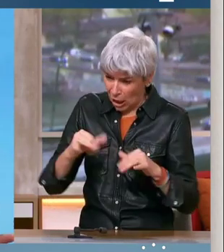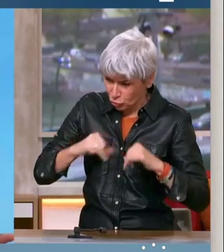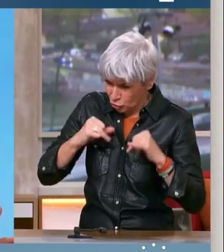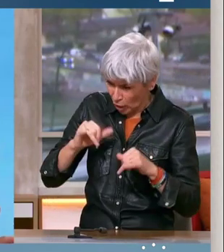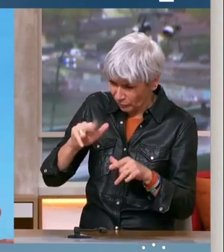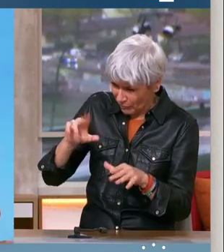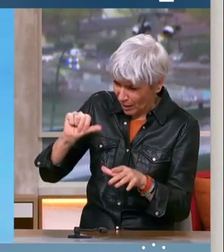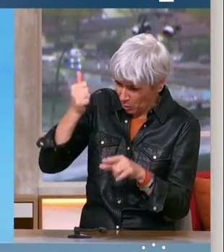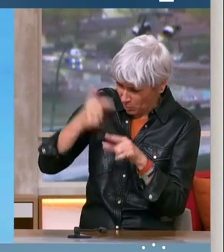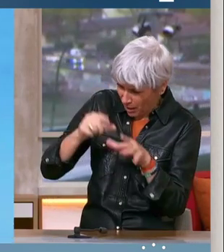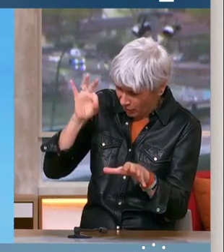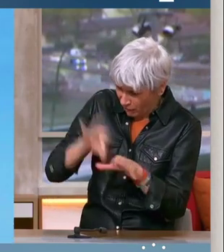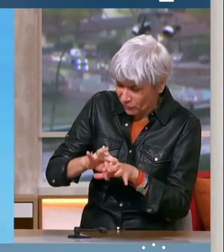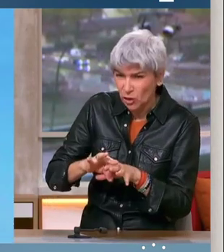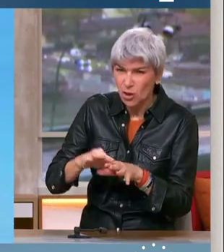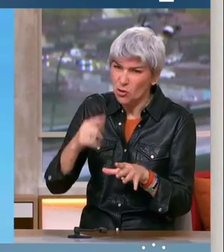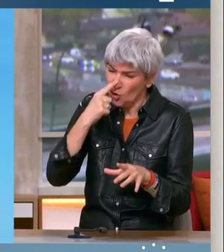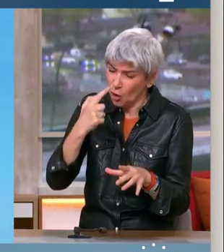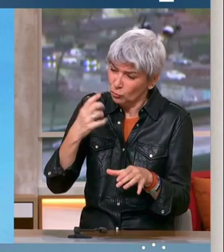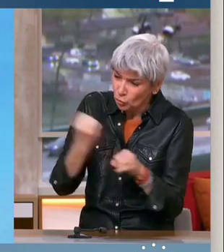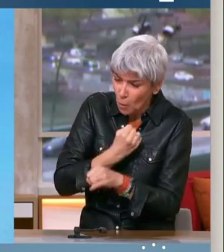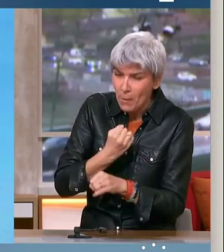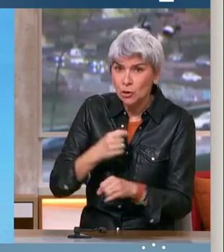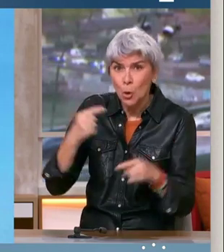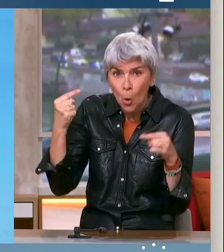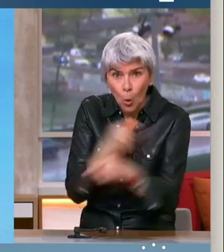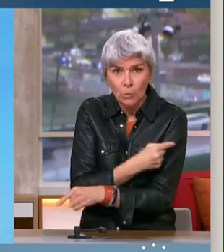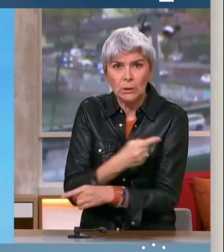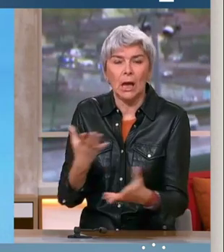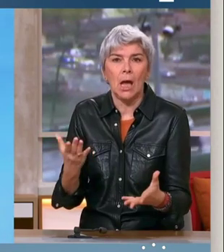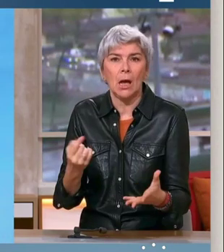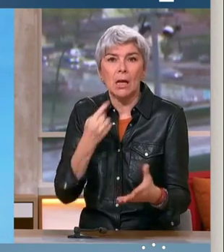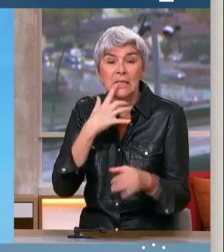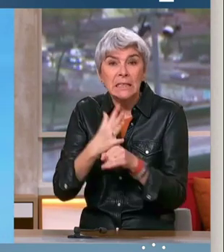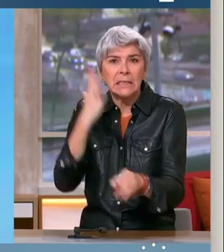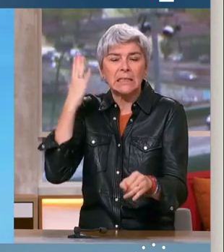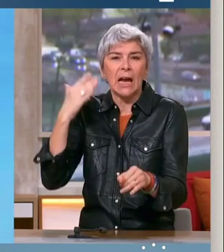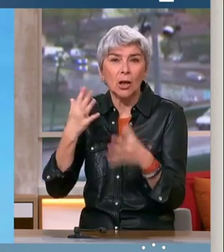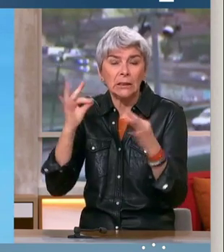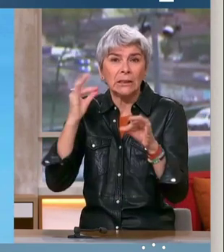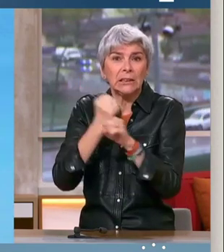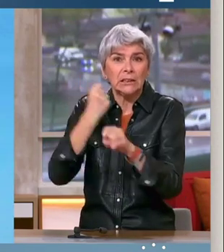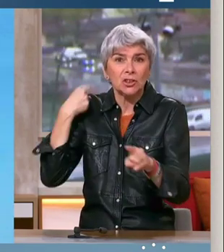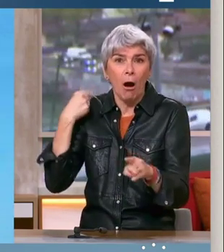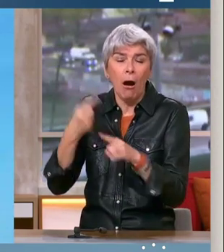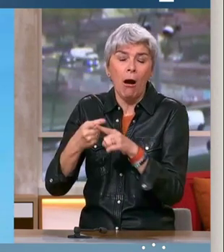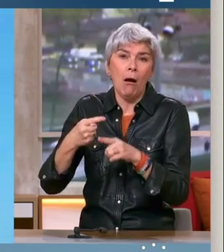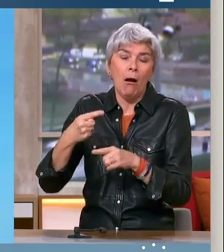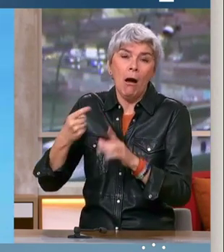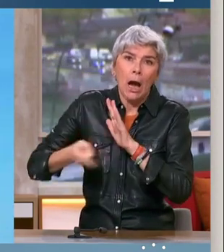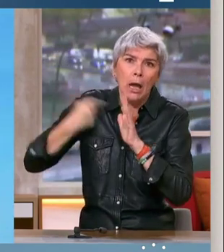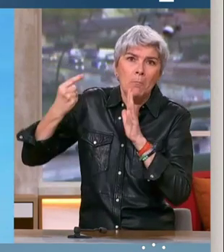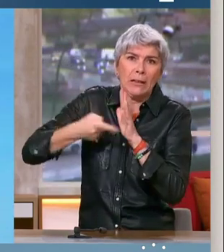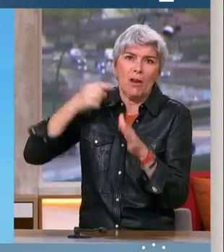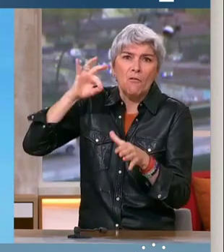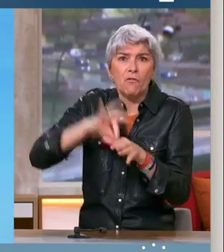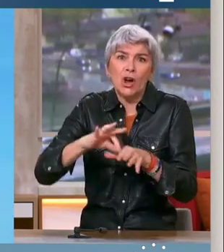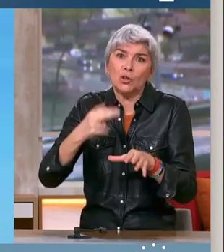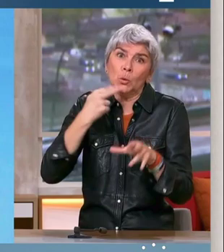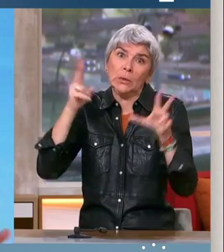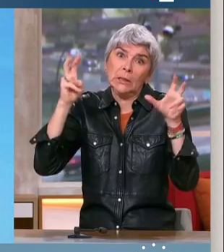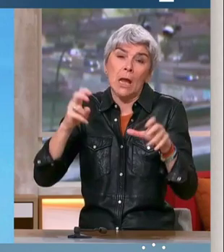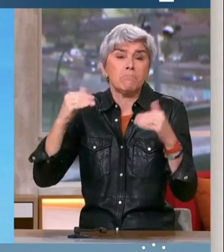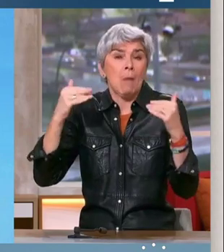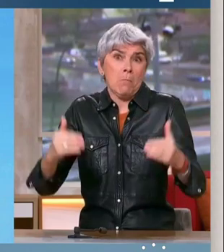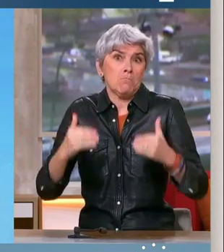vont voter pour la première fois, je trouve ça triste, au contraire. Ça fait quoi ? Ça fait 5 ans, 10 ans qu'on nous serine le vote utile, avec